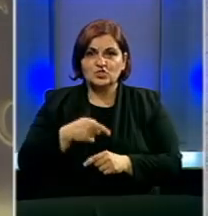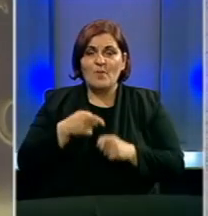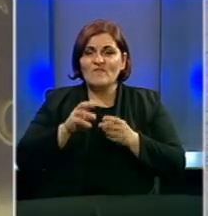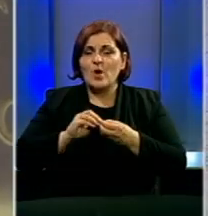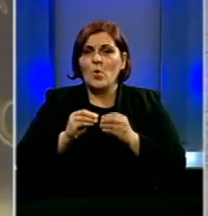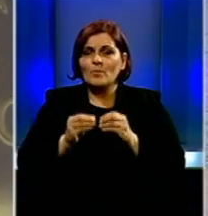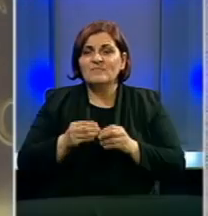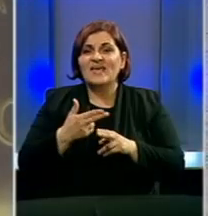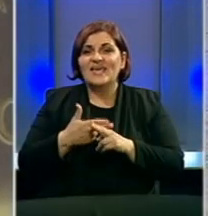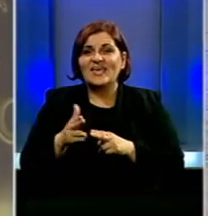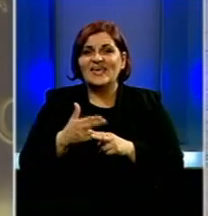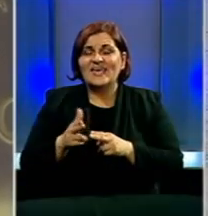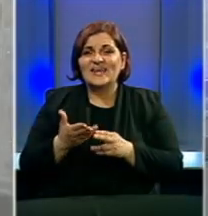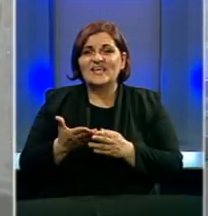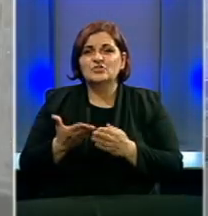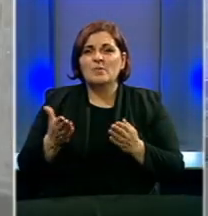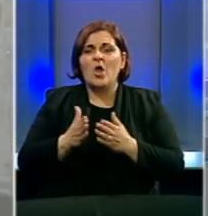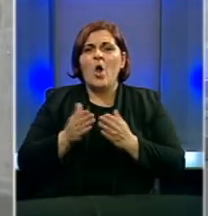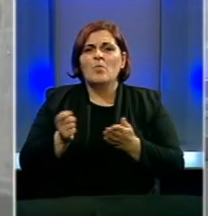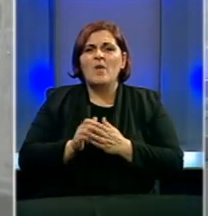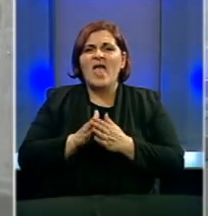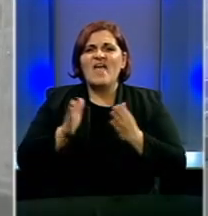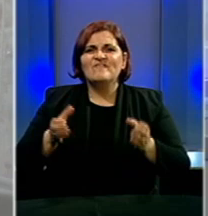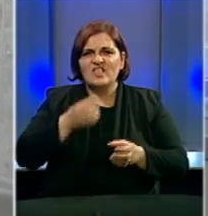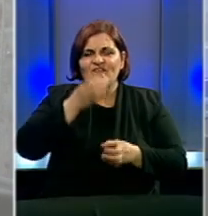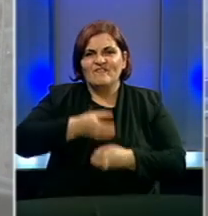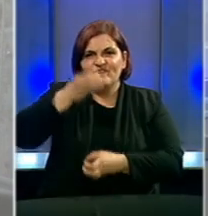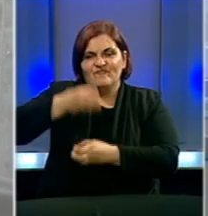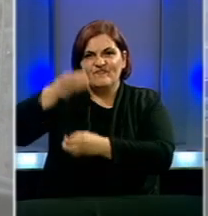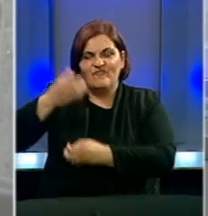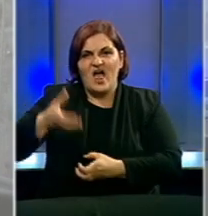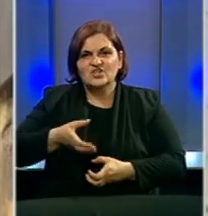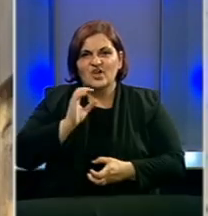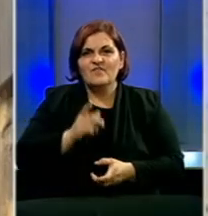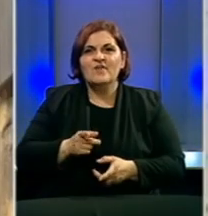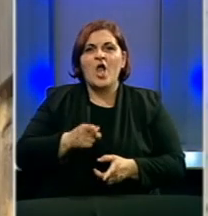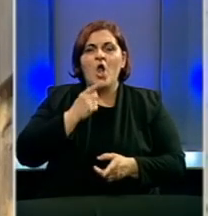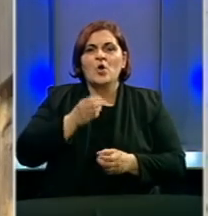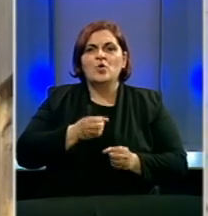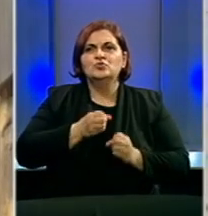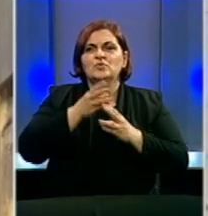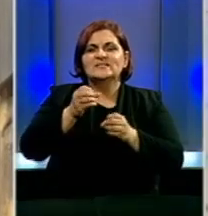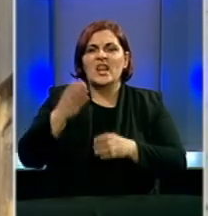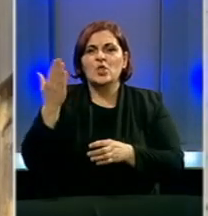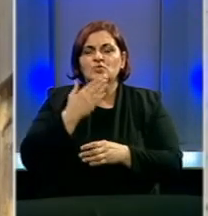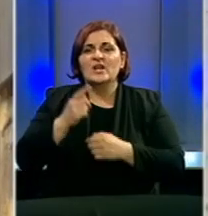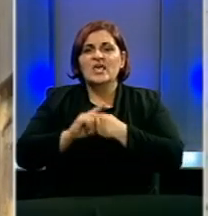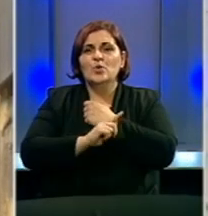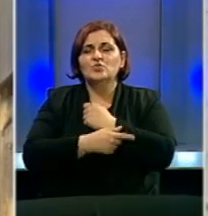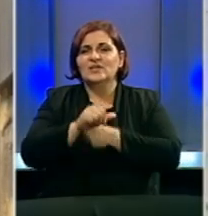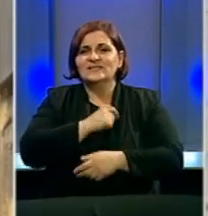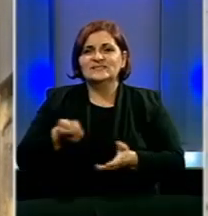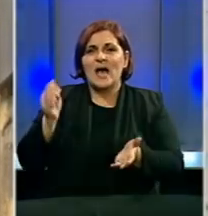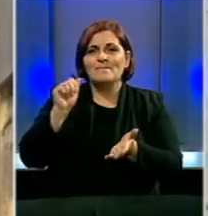probleme uglavnom rješavali kupovinom velikih količina flaširanje vode koje su slali u područne škole ili su učenici sami